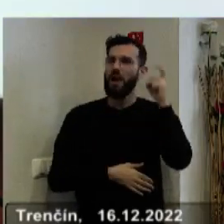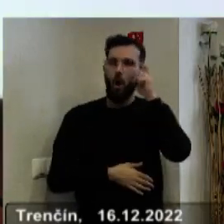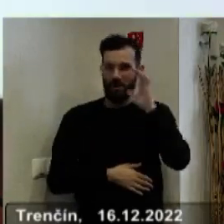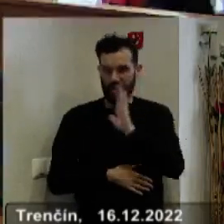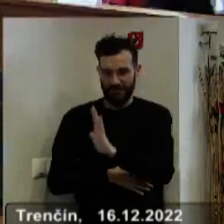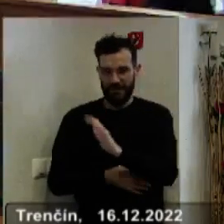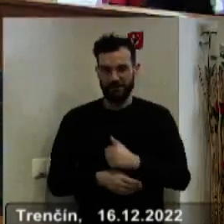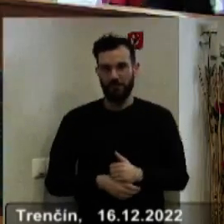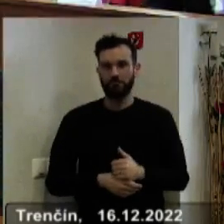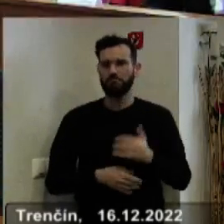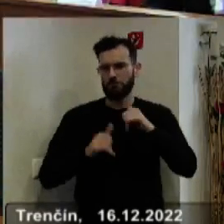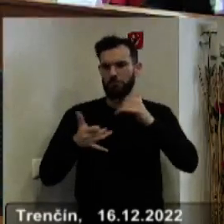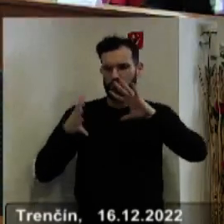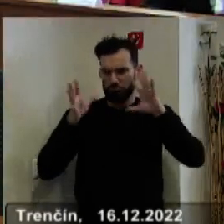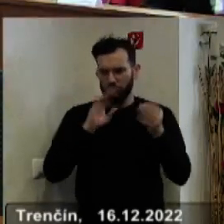všetko.